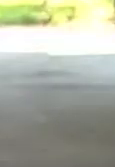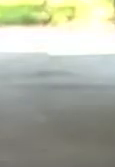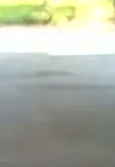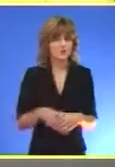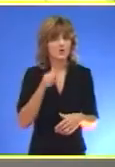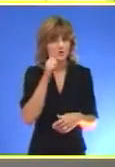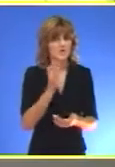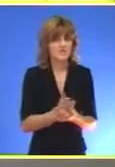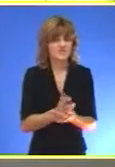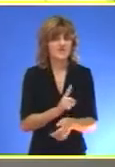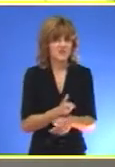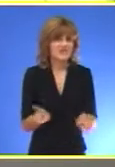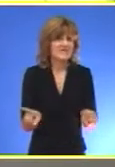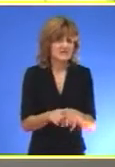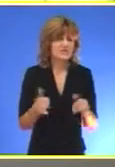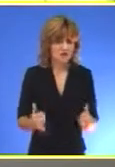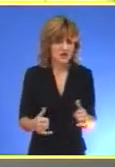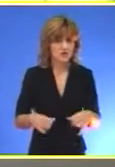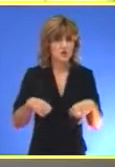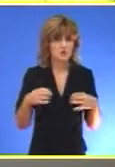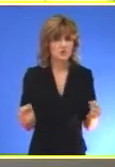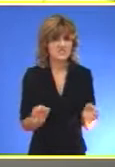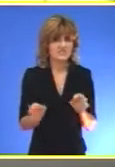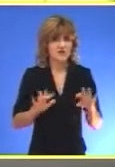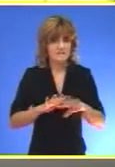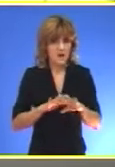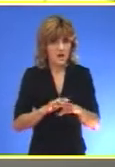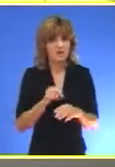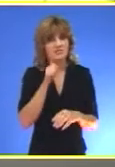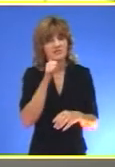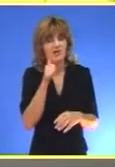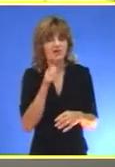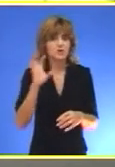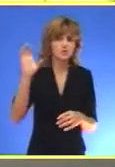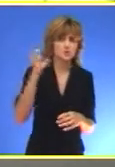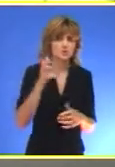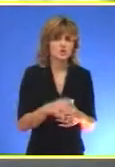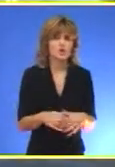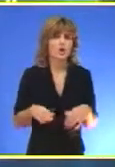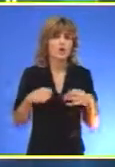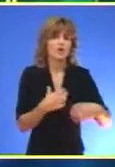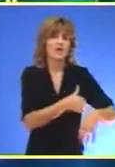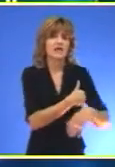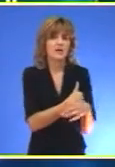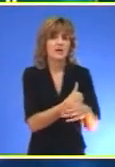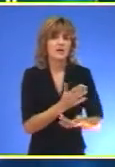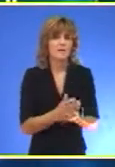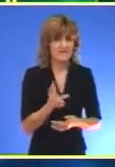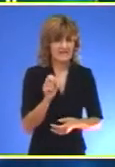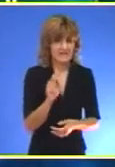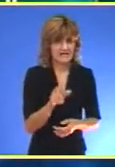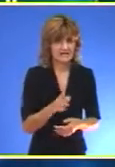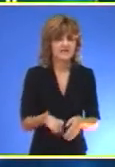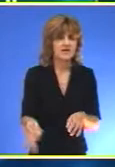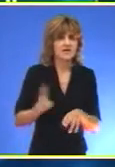I sutra će biti vreme slično današnjem Ujutra će biti sveži i maglovito A tokom dana pretežno sunčano Jutarnja temperatura kreta će se oko 13 A